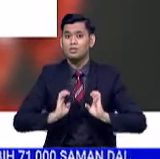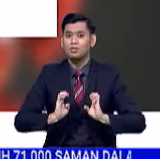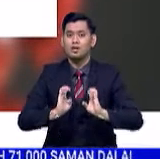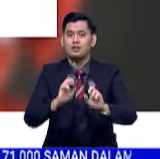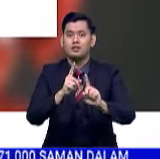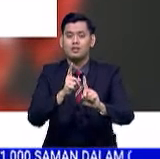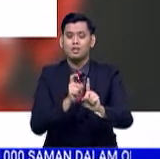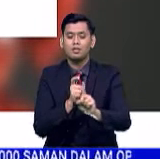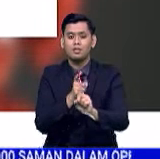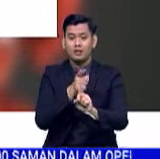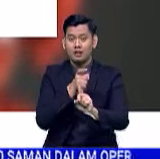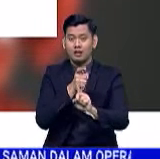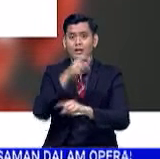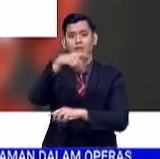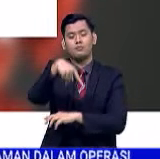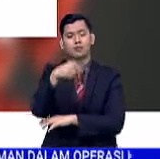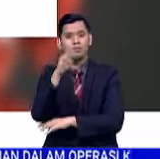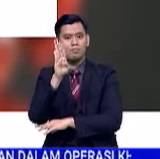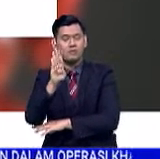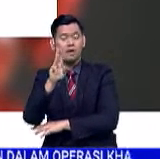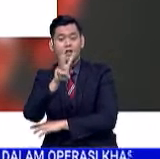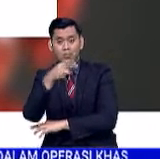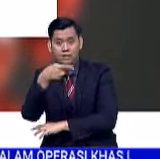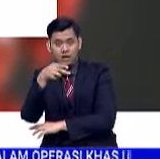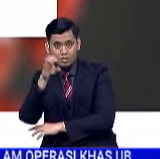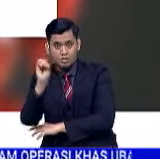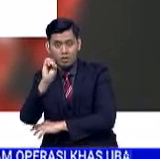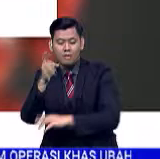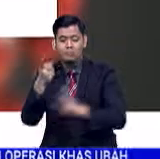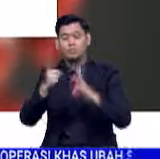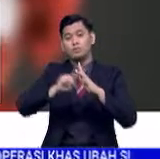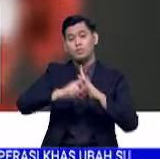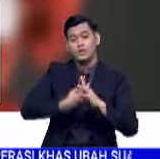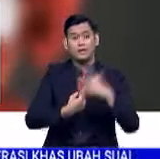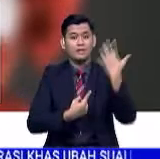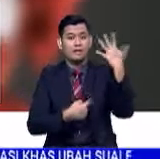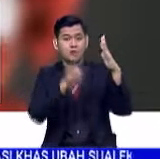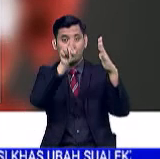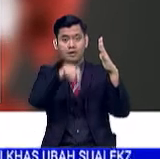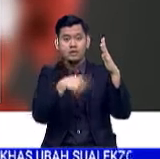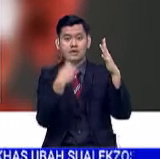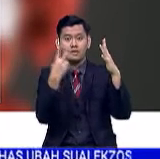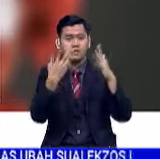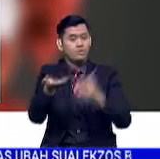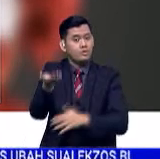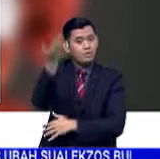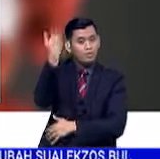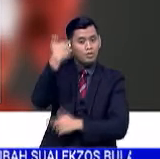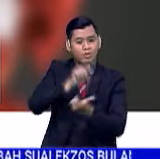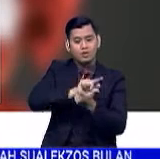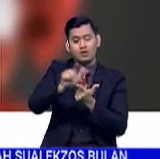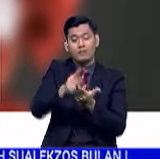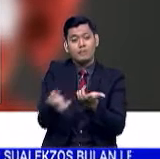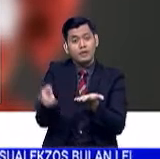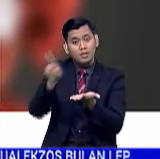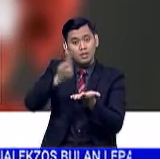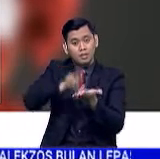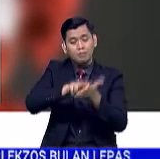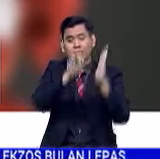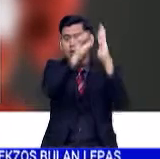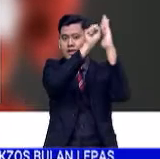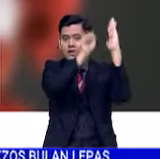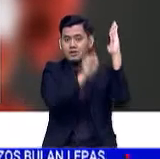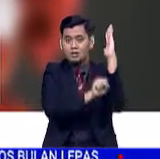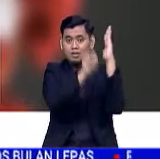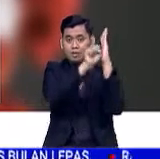oleh Pertubuhan Kesehatan Sedunia WHO pada 15 Februari lalu. Kelulusan pendaftaran secara bersyarat